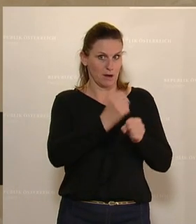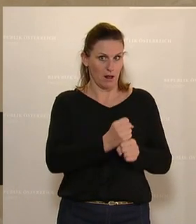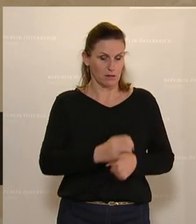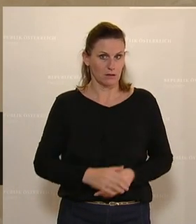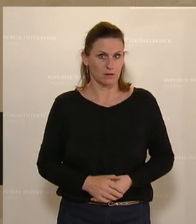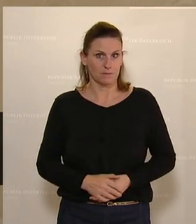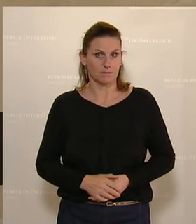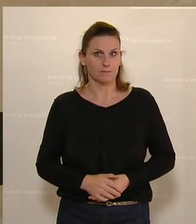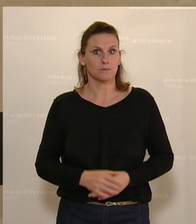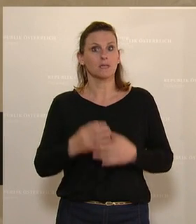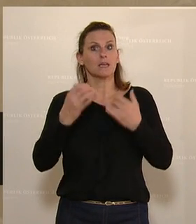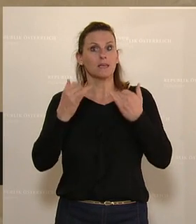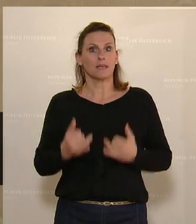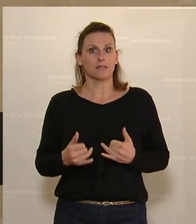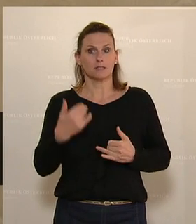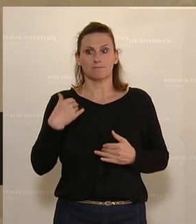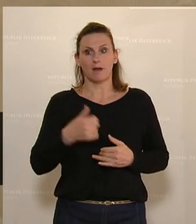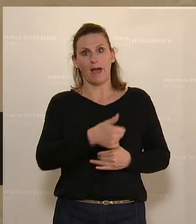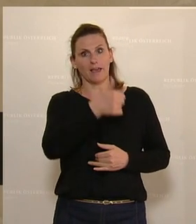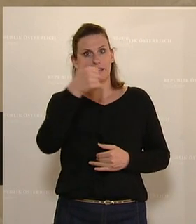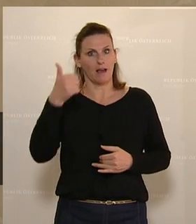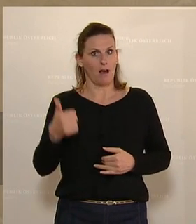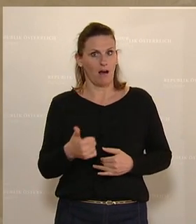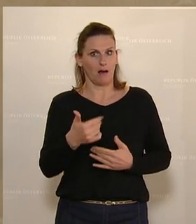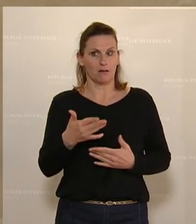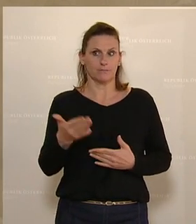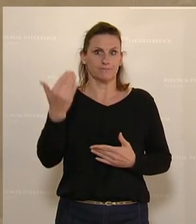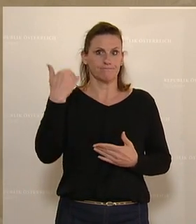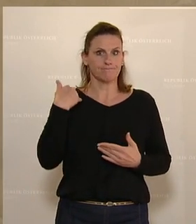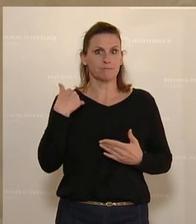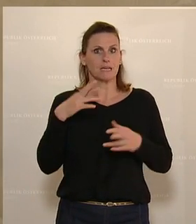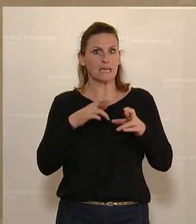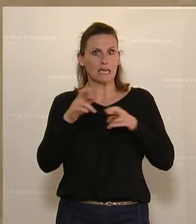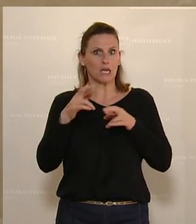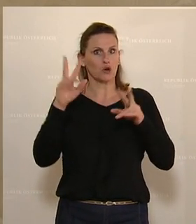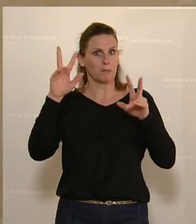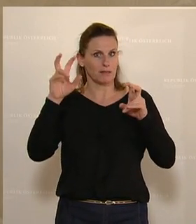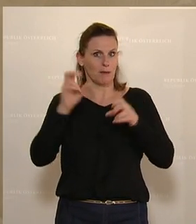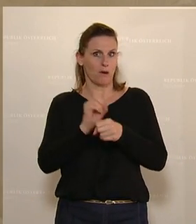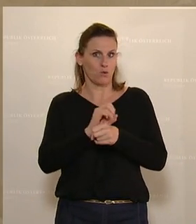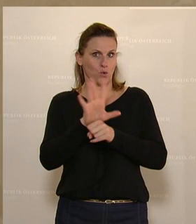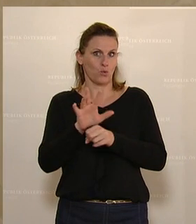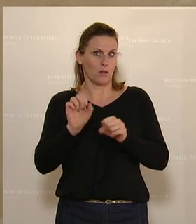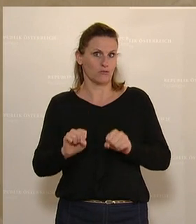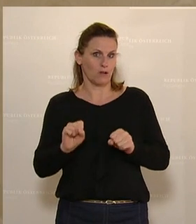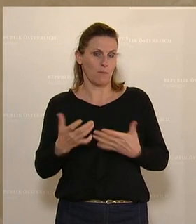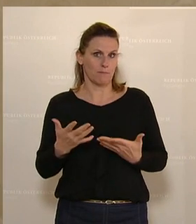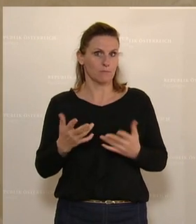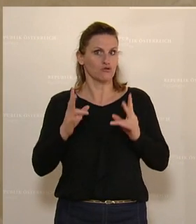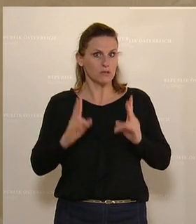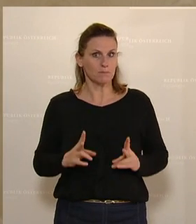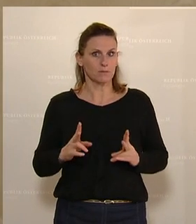ich meine, wir haben jetzt ein Jahr, ein Jahr in dieser Regierung mit dem Thema Corona und